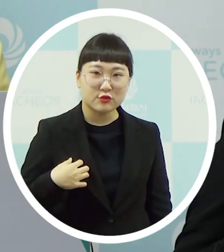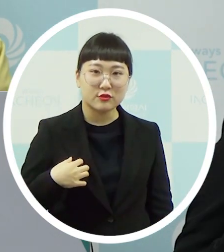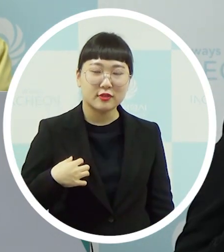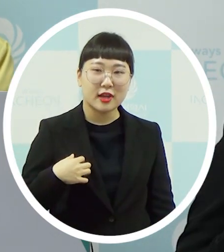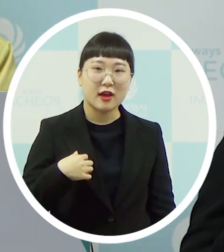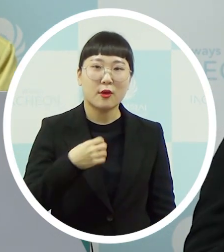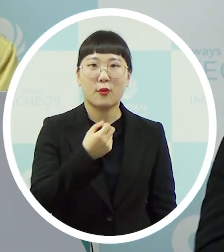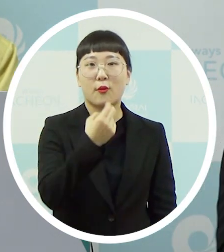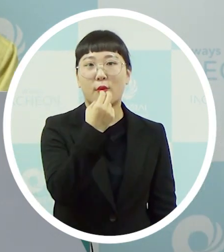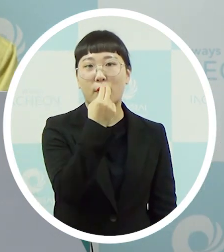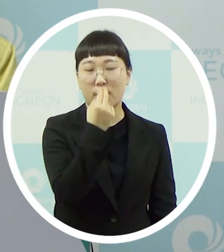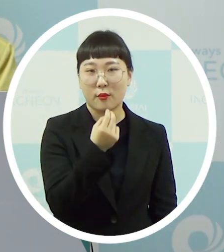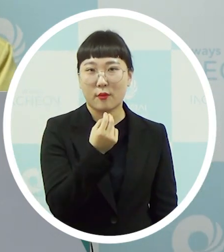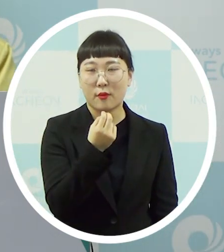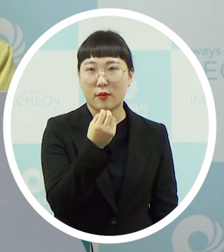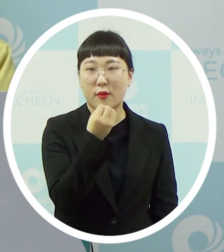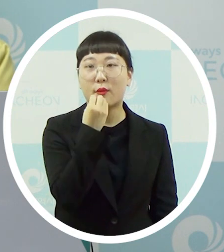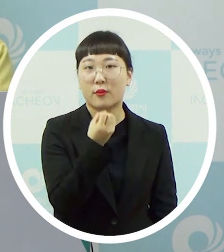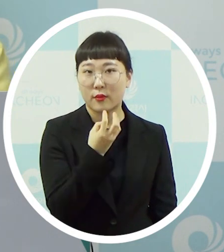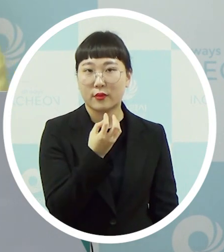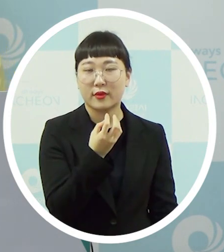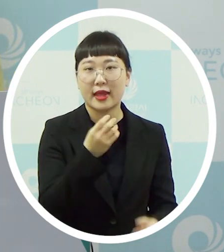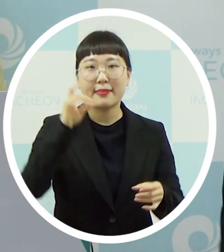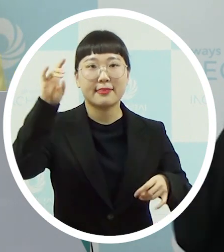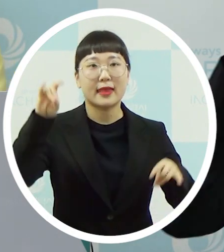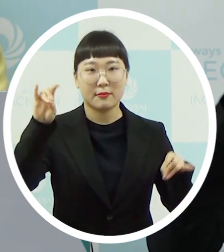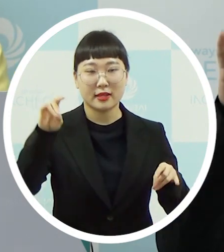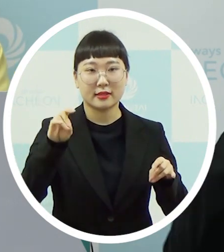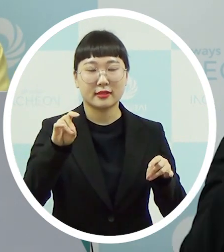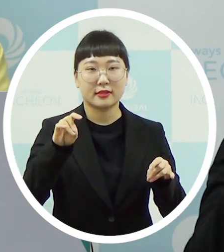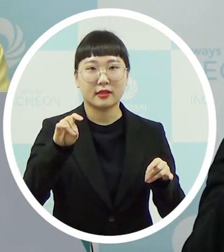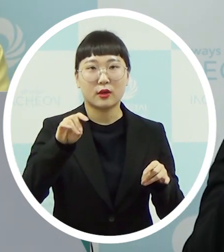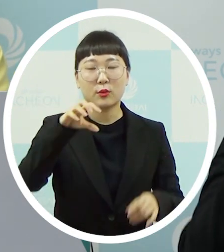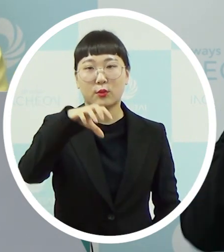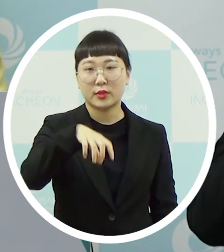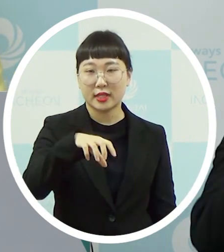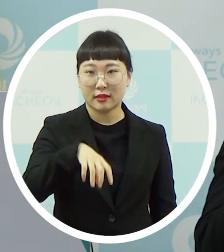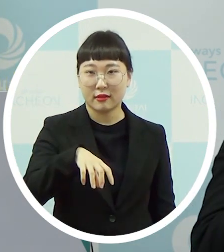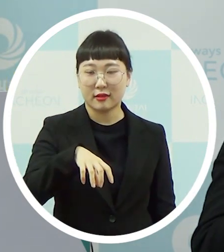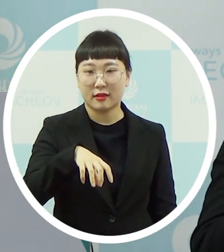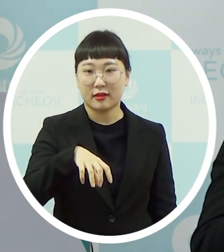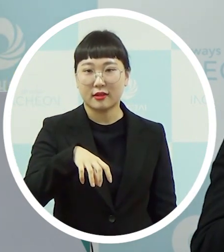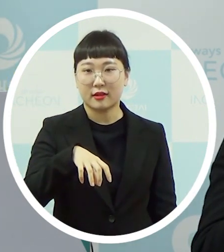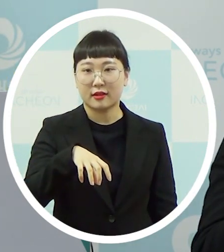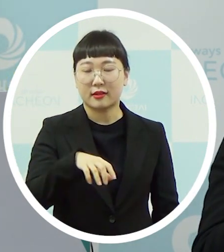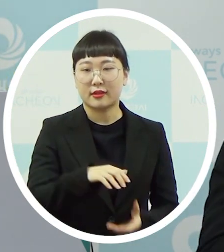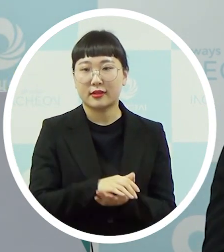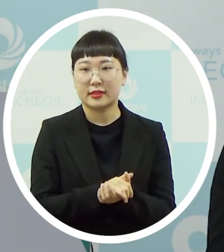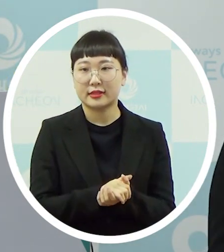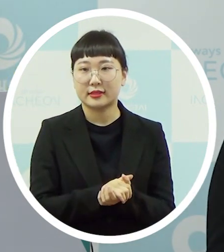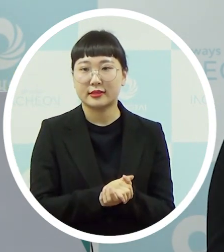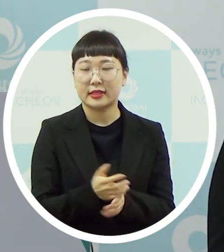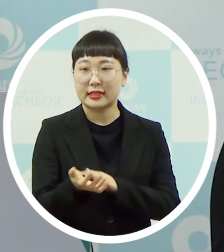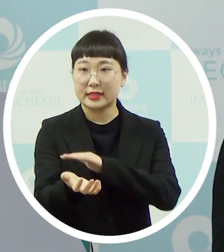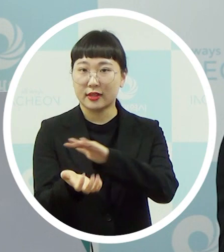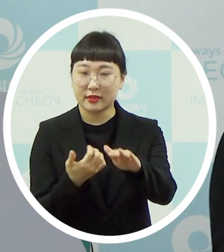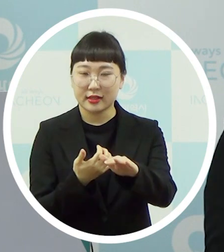대만 뭐 이런 격리대상 국가의 출신 학교 학생들에 대해서 사전에